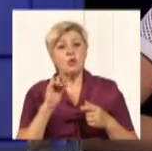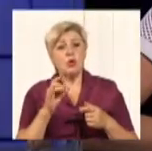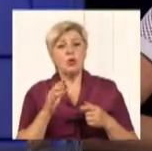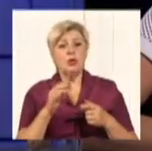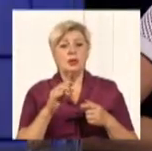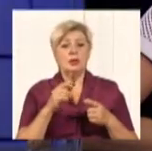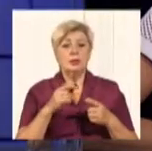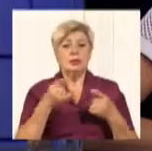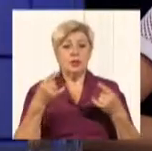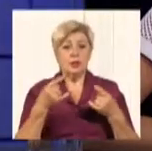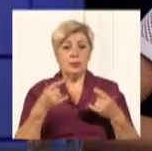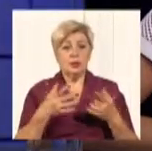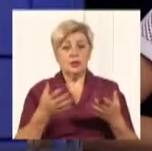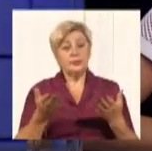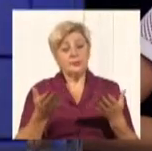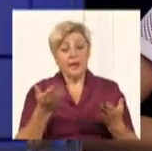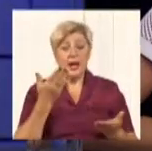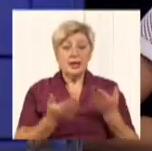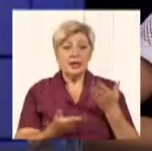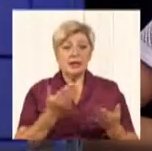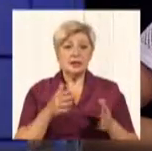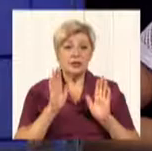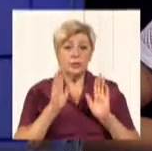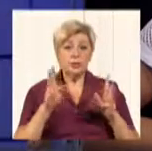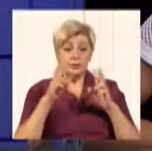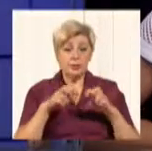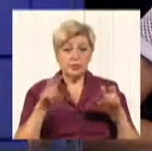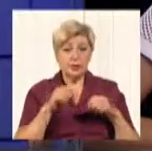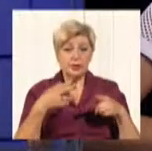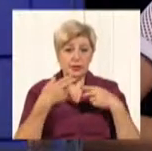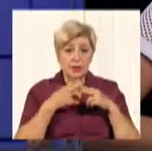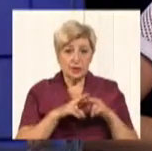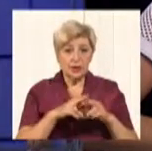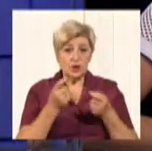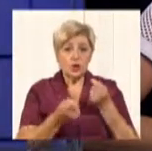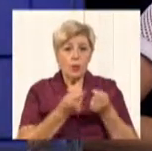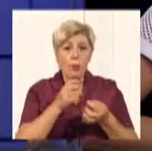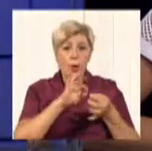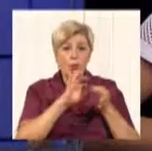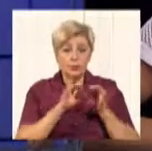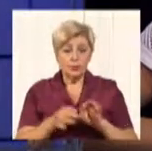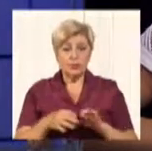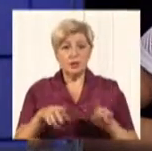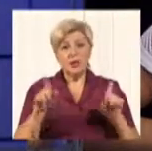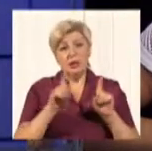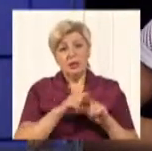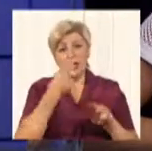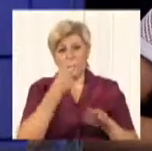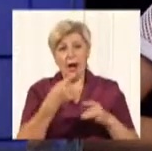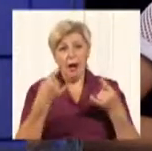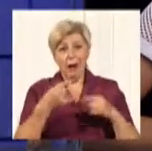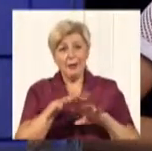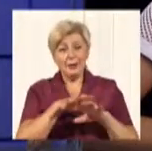дивіться, якщо ми з вами зараз будемо розбирати технічні подробиці, то ми просто, наші глядачі просто позасинають.